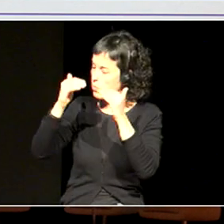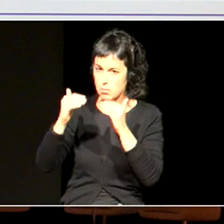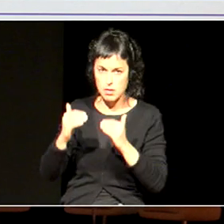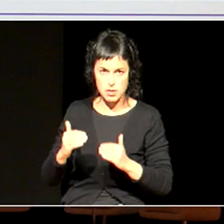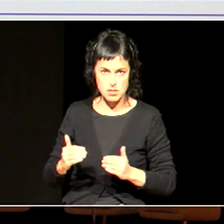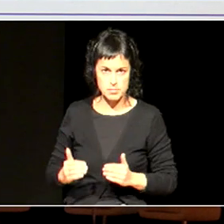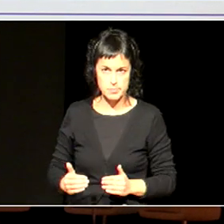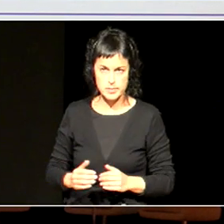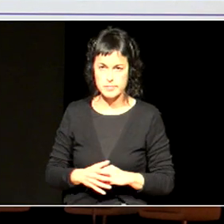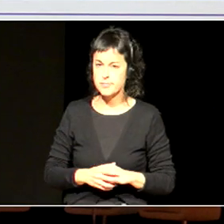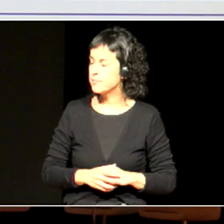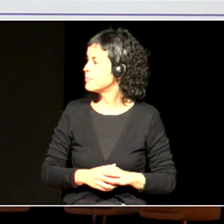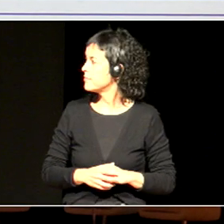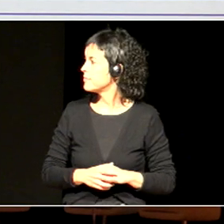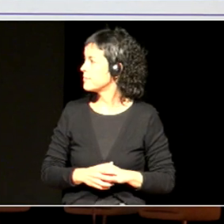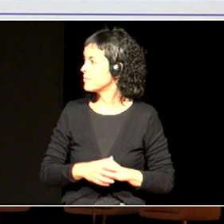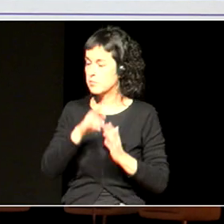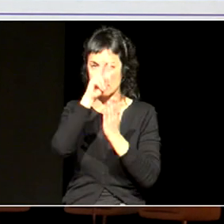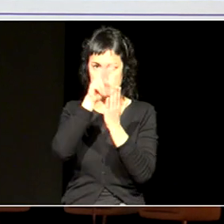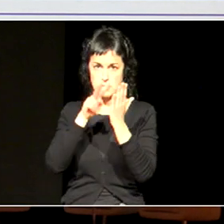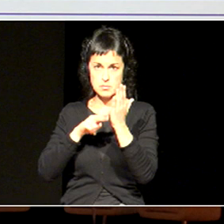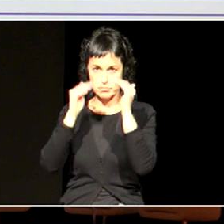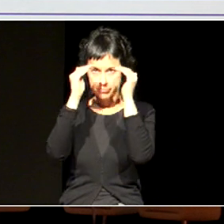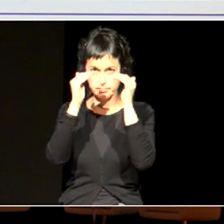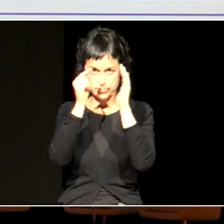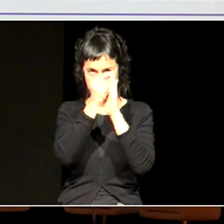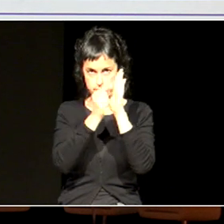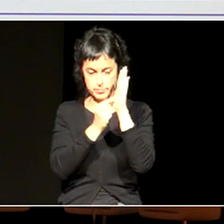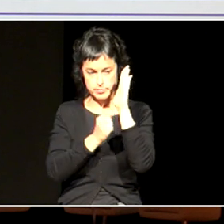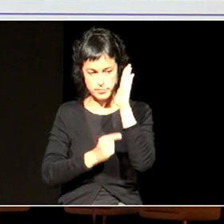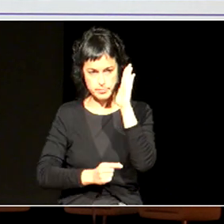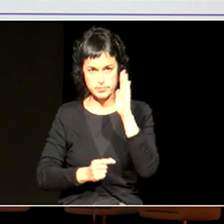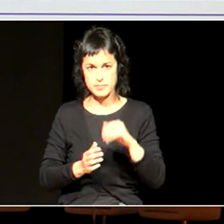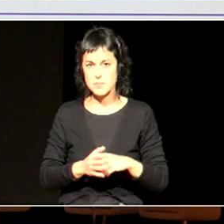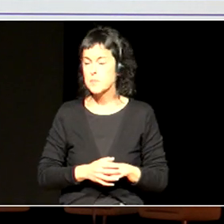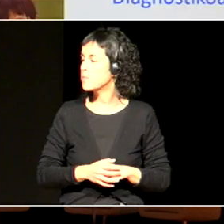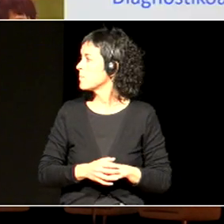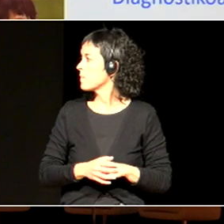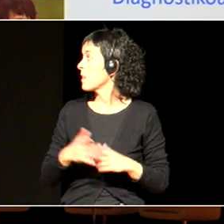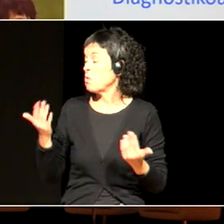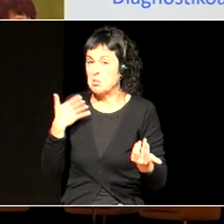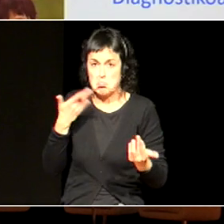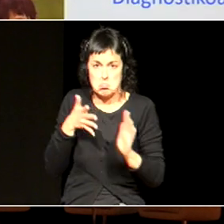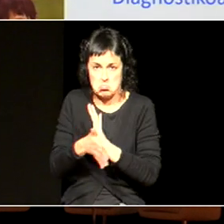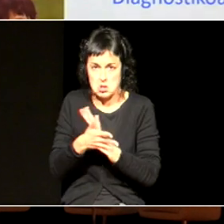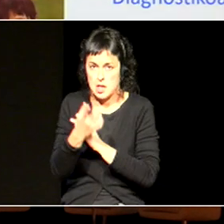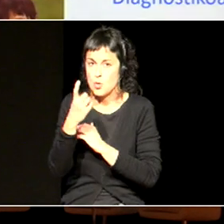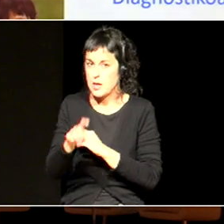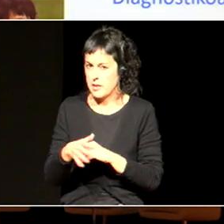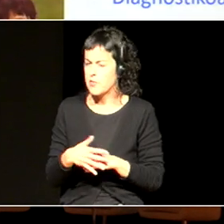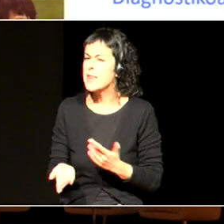tratu honaren bidean, kodeak eta sistema, eraskinak eta bibliografia, horrez daukat zerresanik. Baina bai